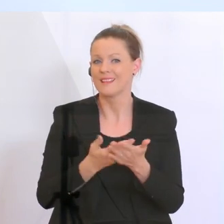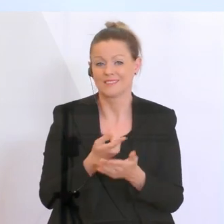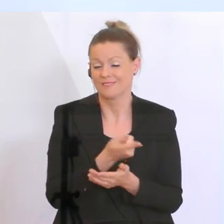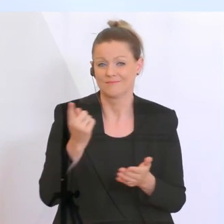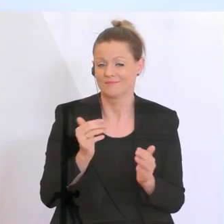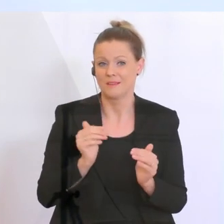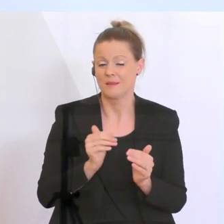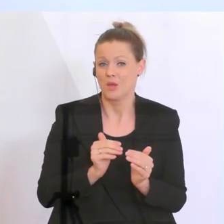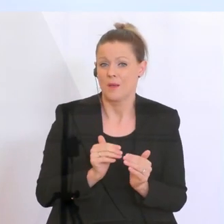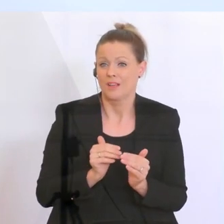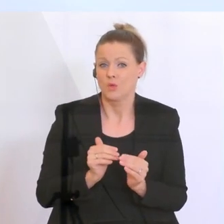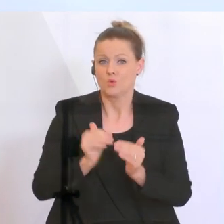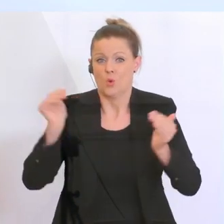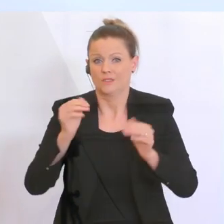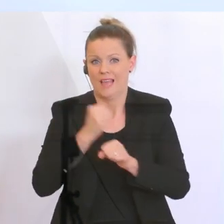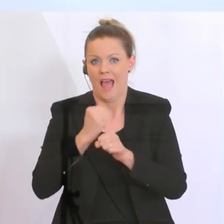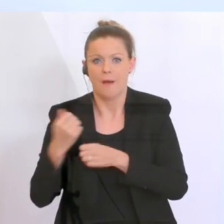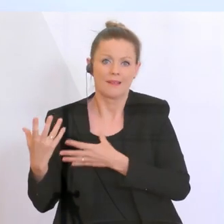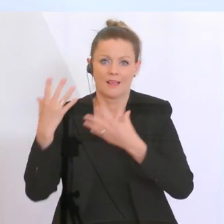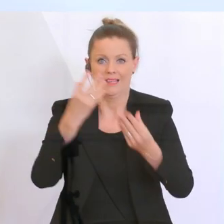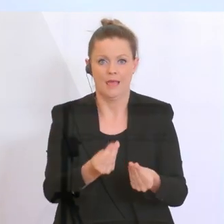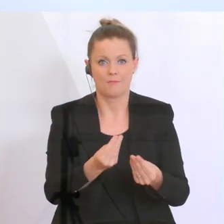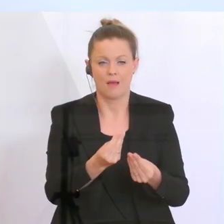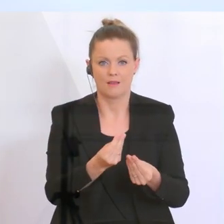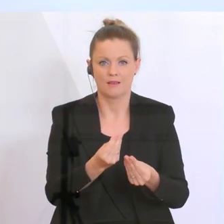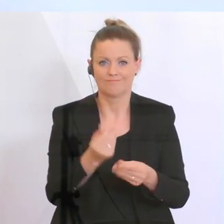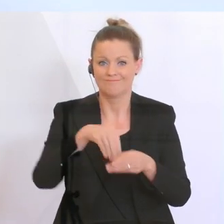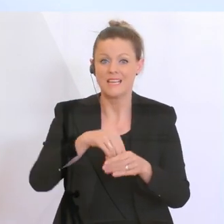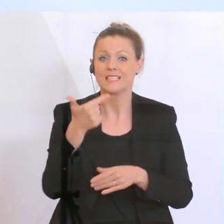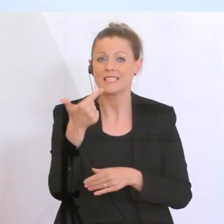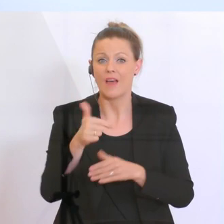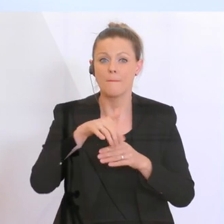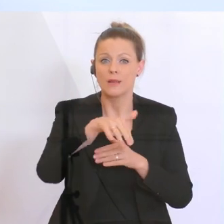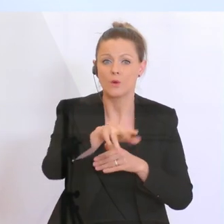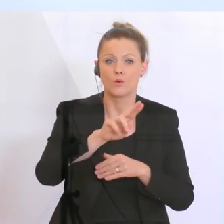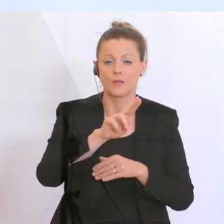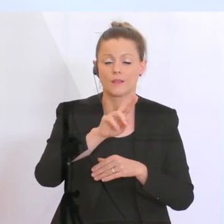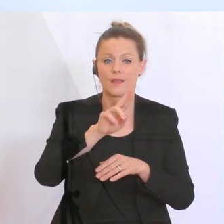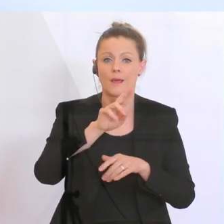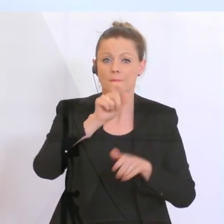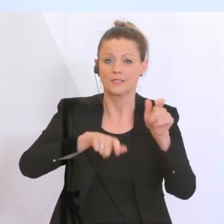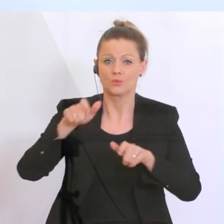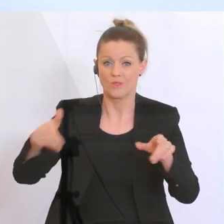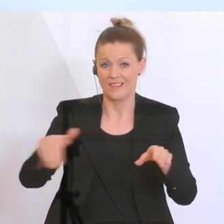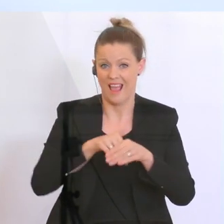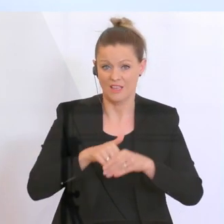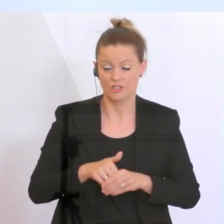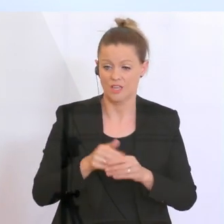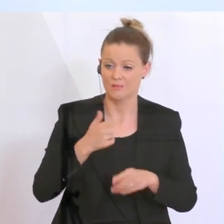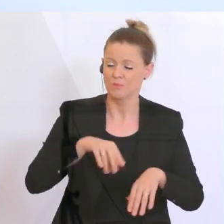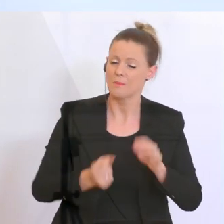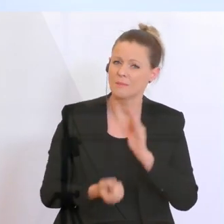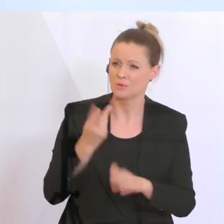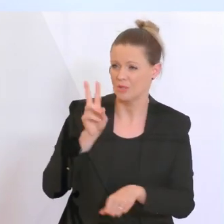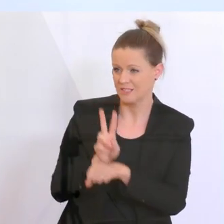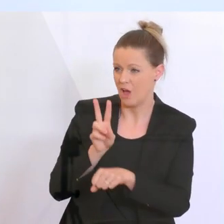größte Arbeitgeber. Sie beschäftigen zwei Millionen Menschen in Österreich. Auf sie müssen wir besonders achten, sie